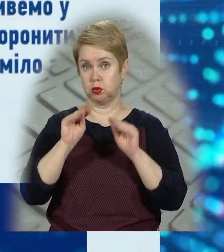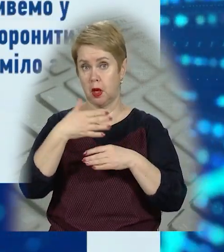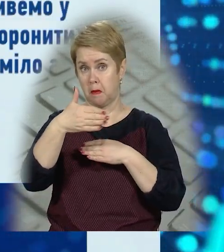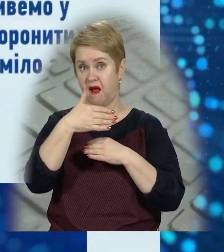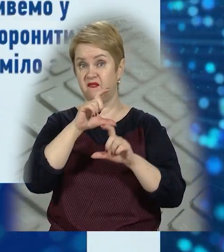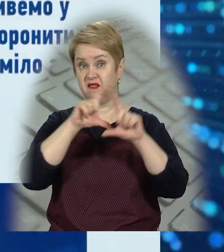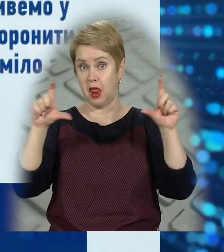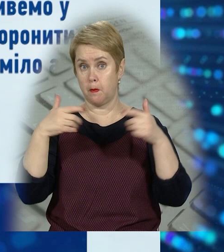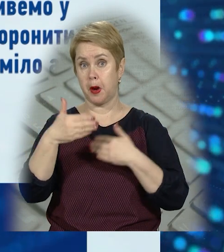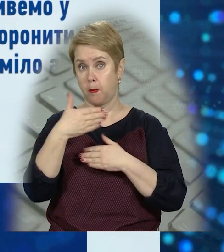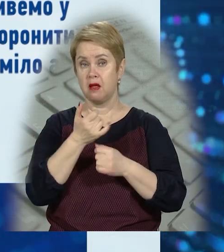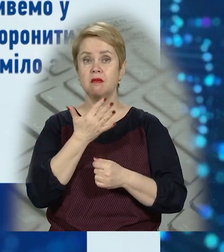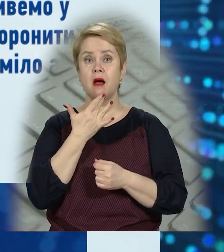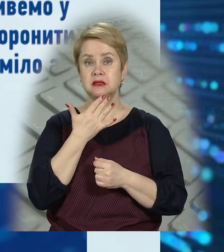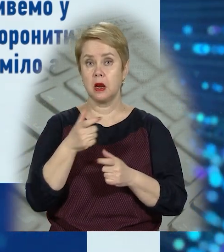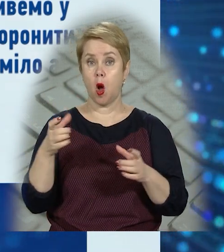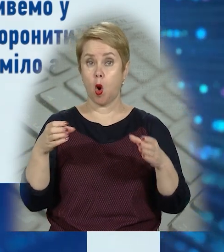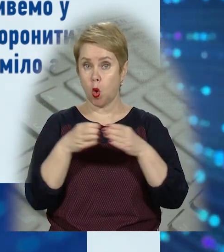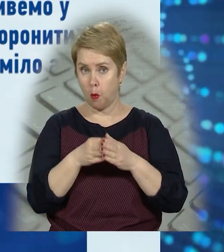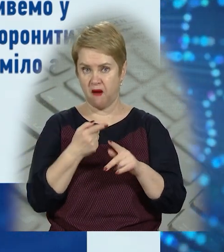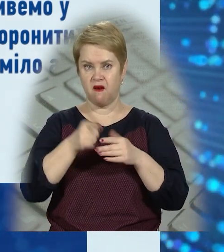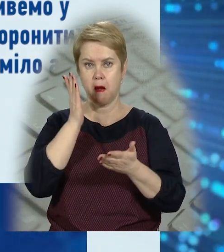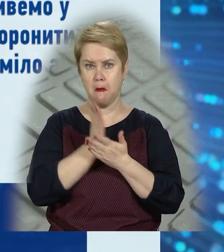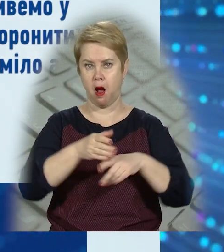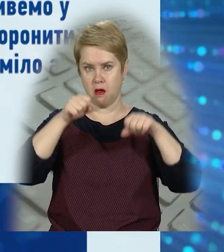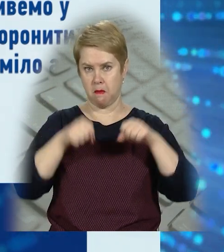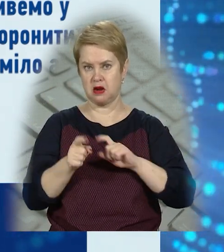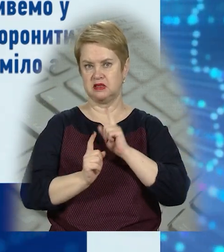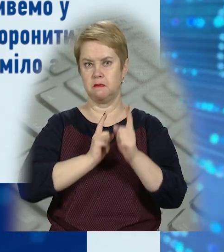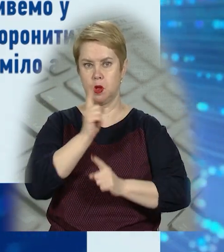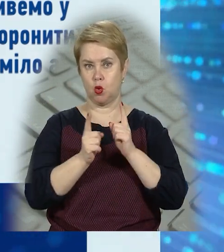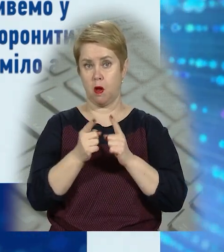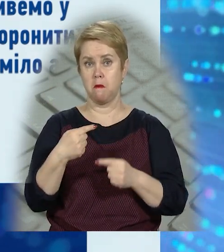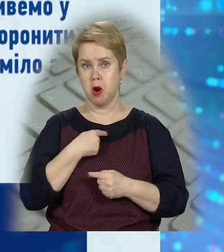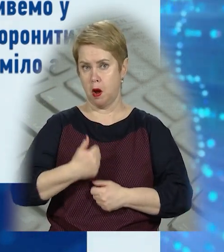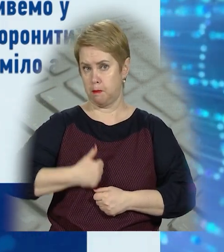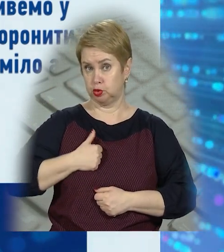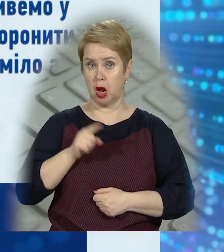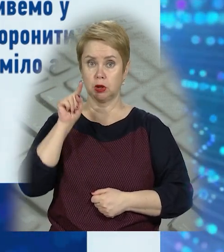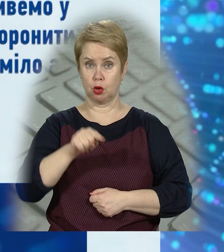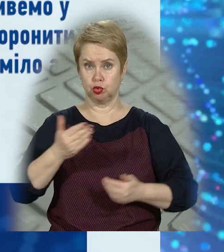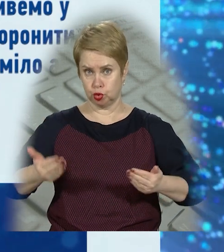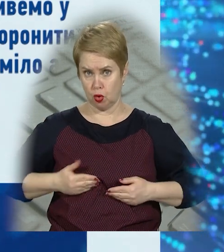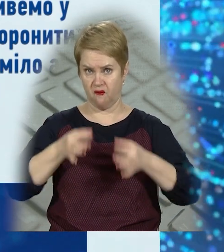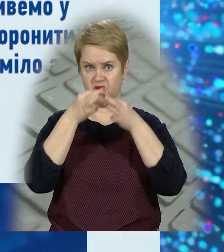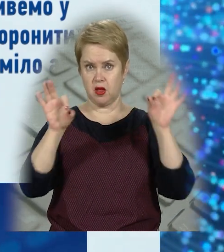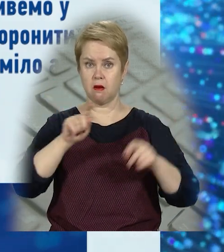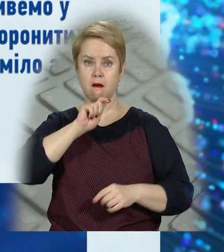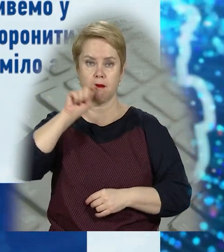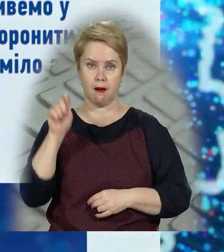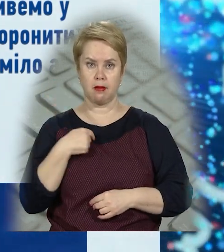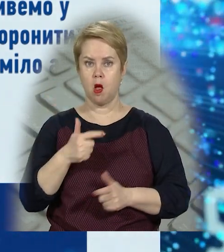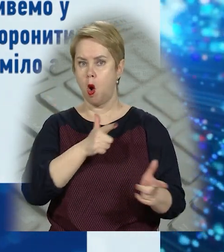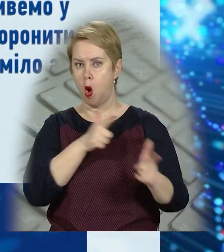мерії флагштоки з прапорами національних громад. Вона має право їх змінювати. Ми пишаємось тим, що живемо у вільній країні,